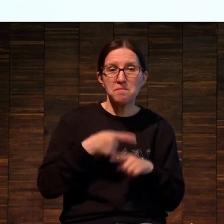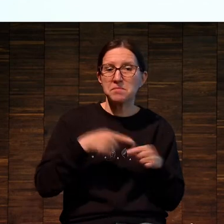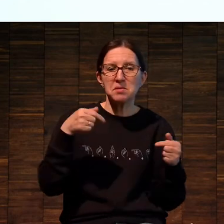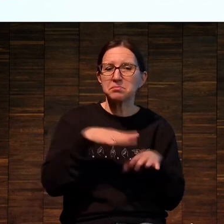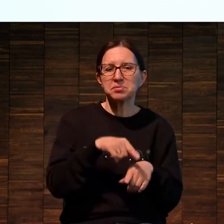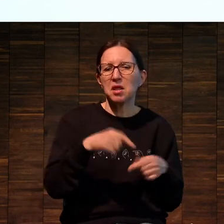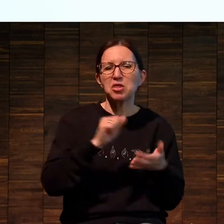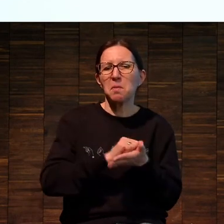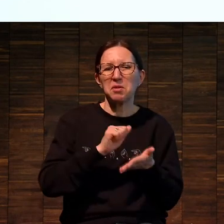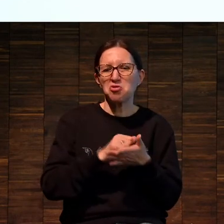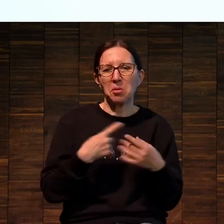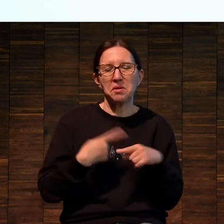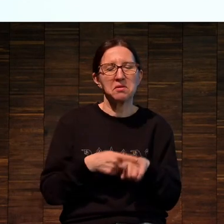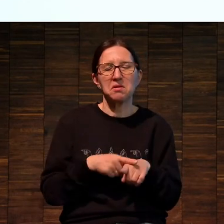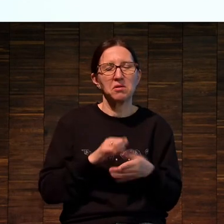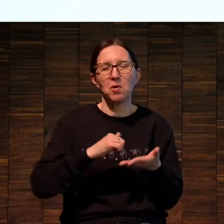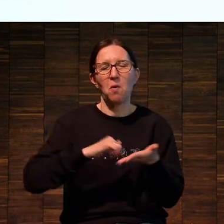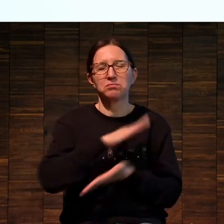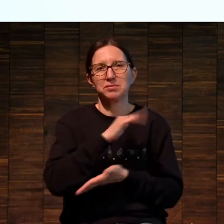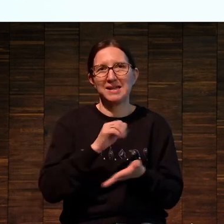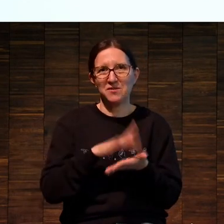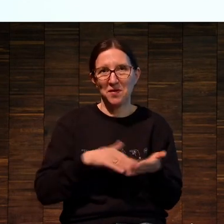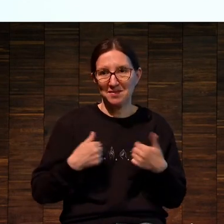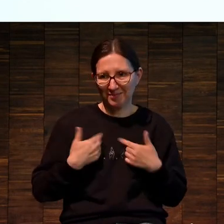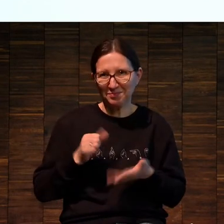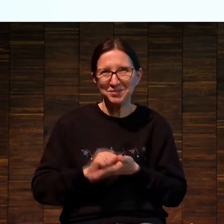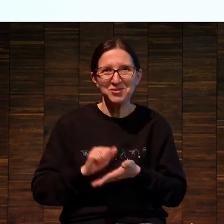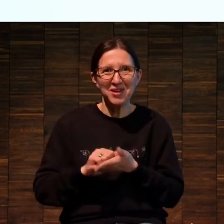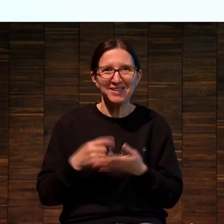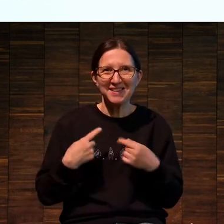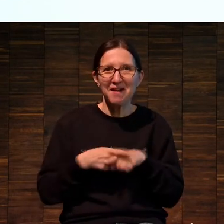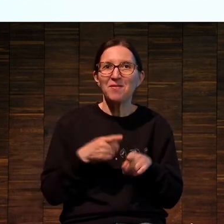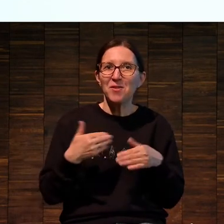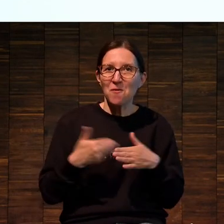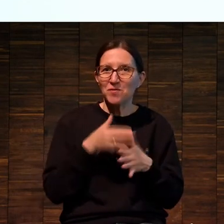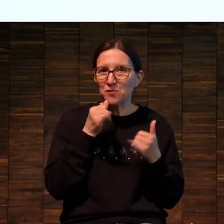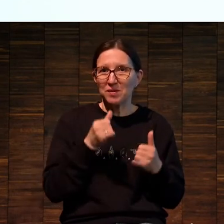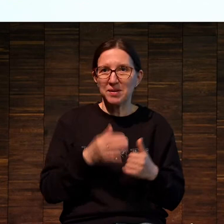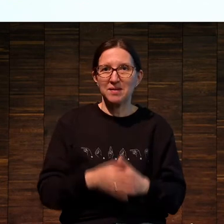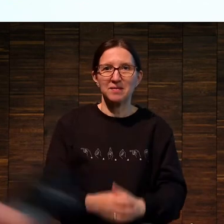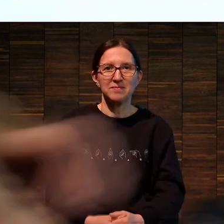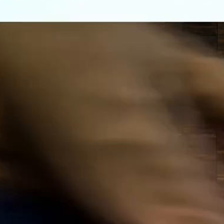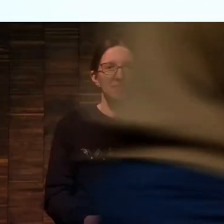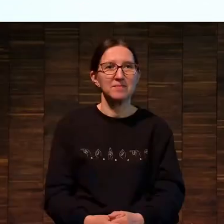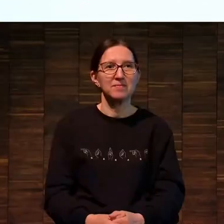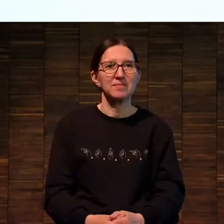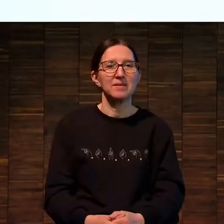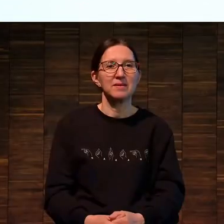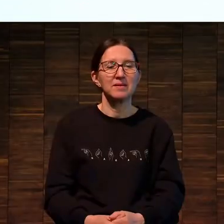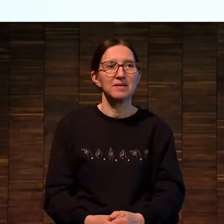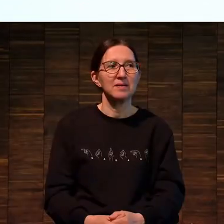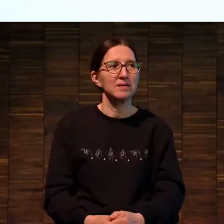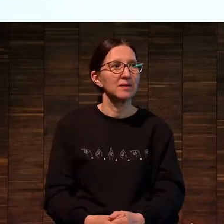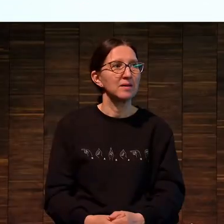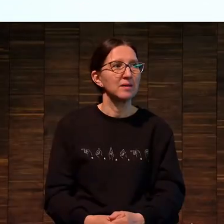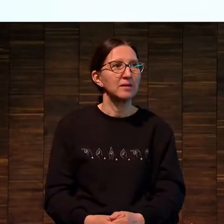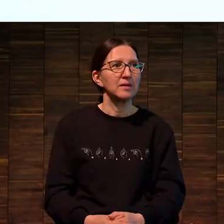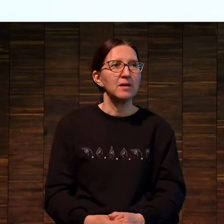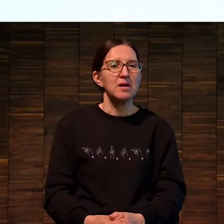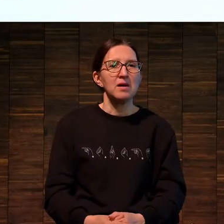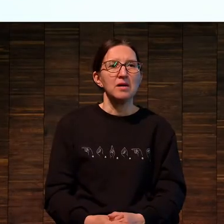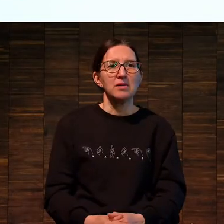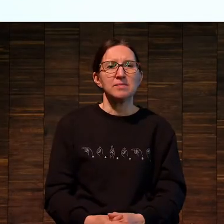техника. Извините. Так что, так вот. А можно я сейчас про тираж и стойкость?